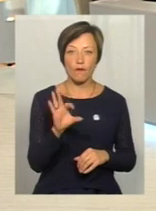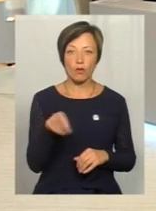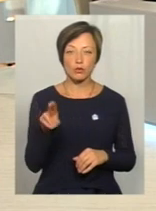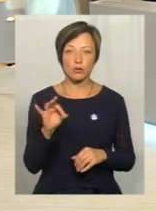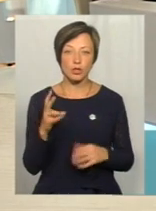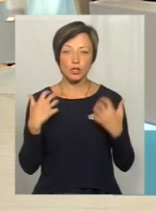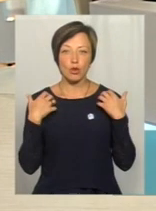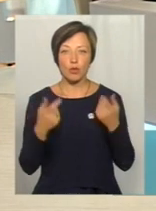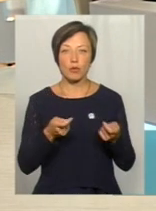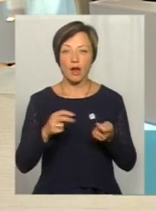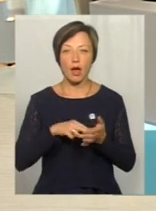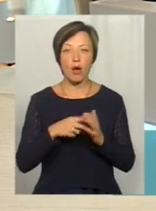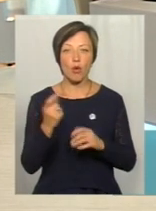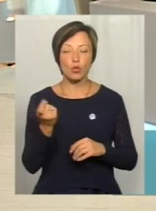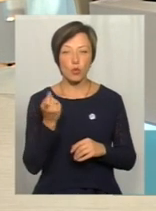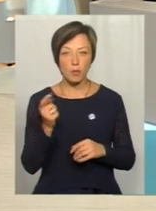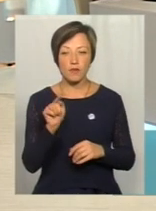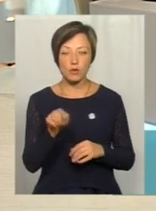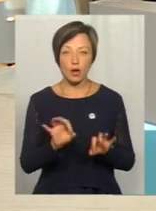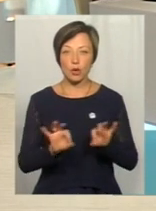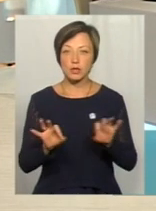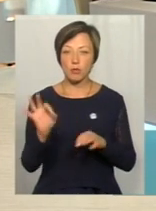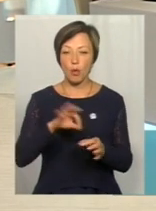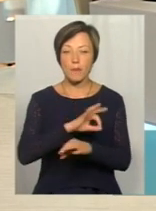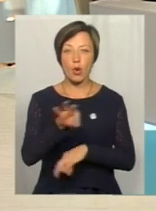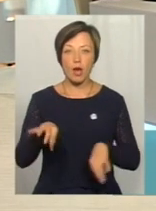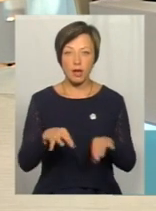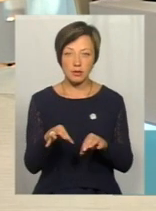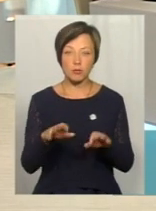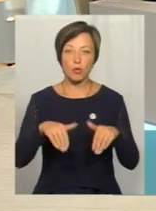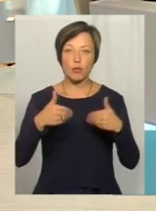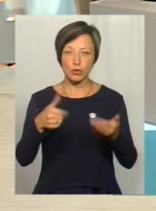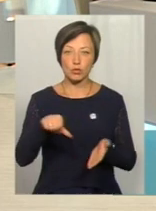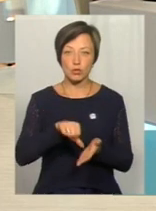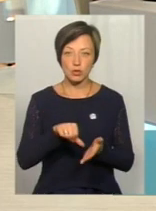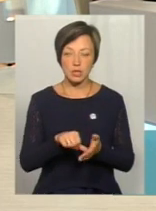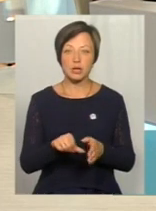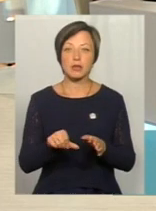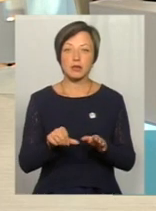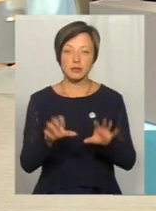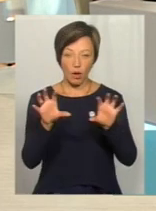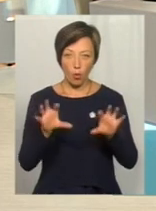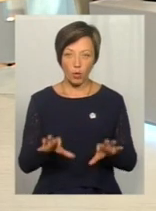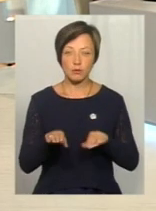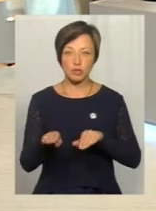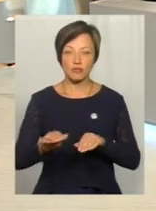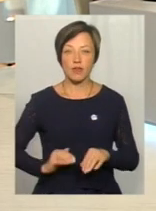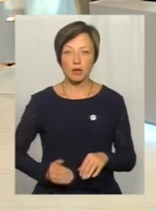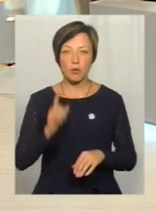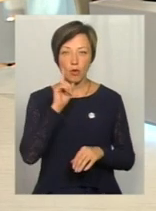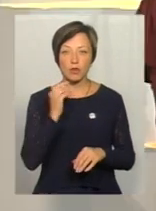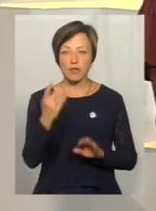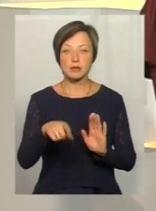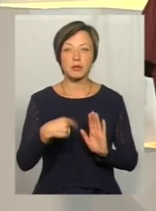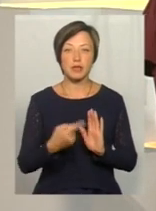управління економіки. Вона якраз розкаже про проекти, в яких вона пропонує брати участь легальним швейникам. А поки, пане Віталію, до вас